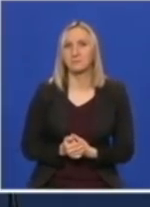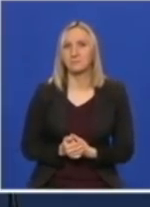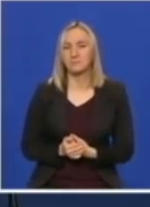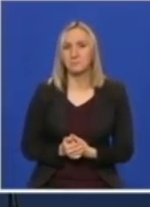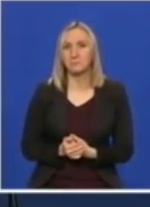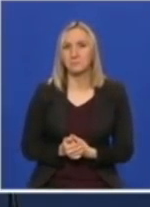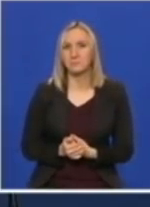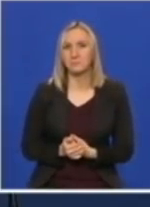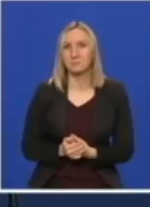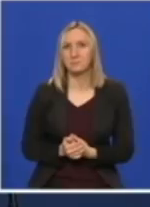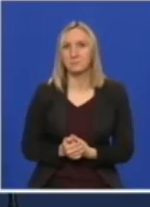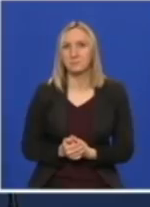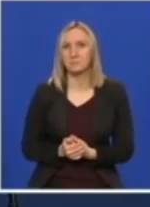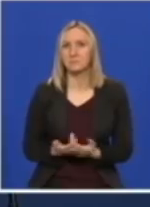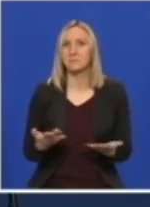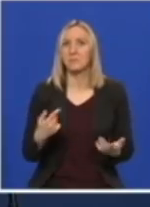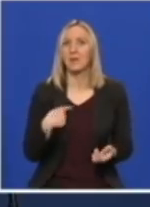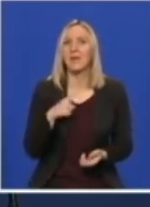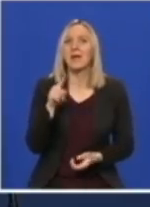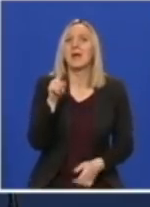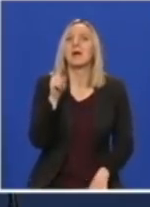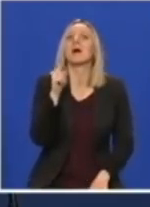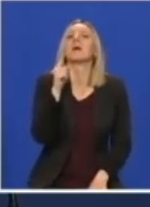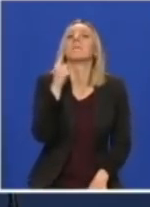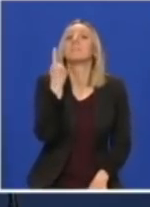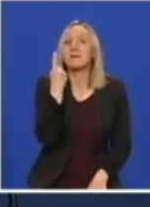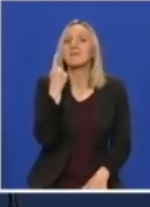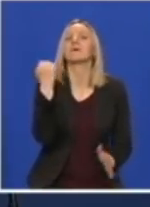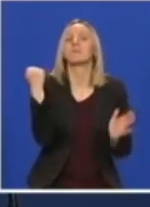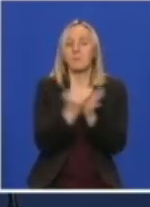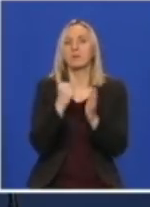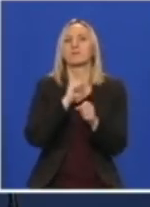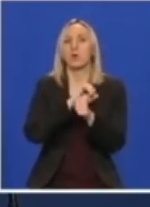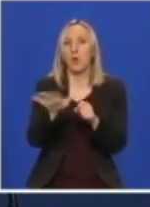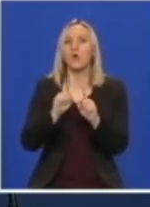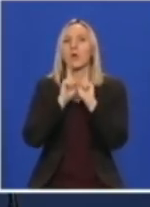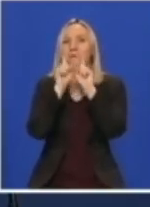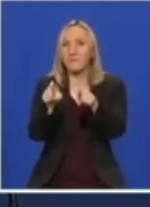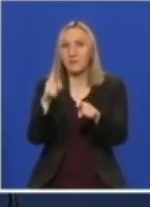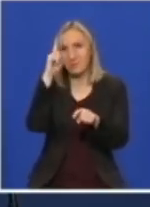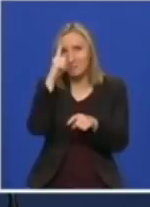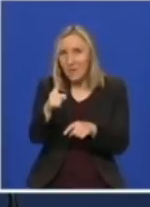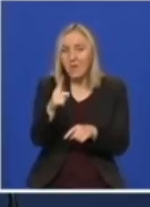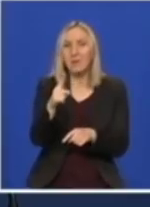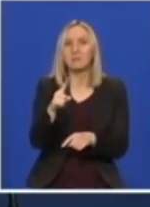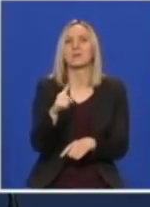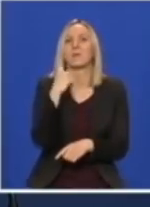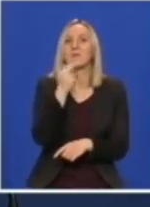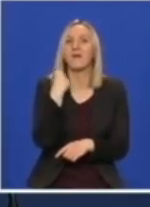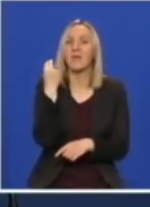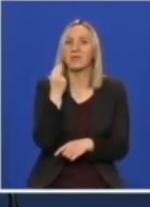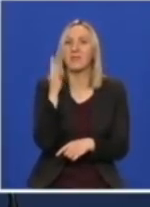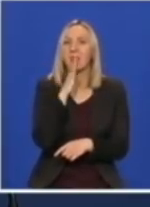Kada je u pitanju prvi importovani slučaj? Kao što znate, on se desio u prvoj nedelji marta,